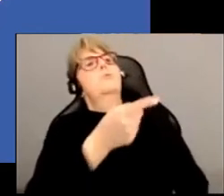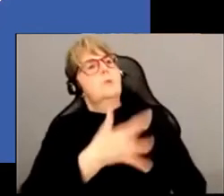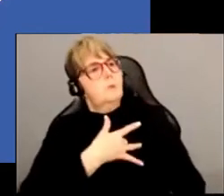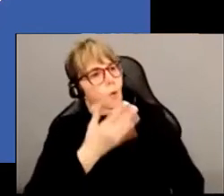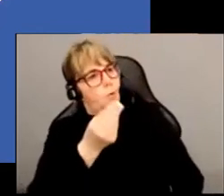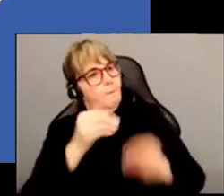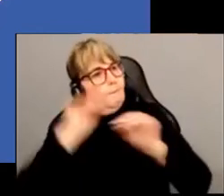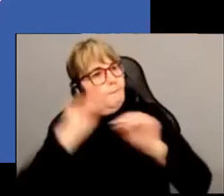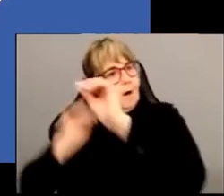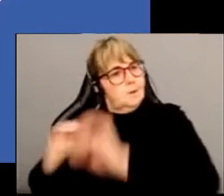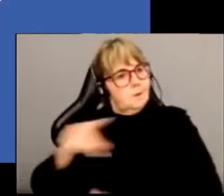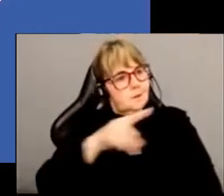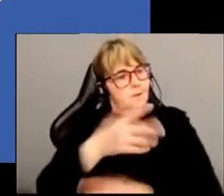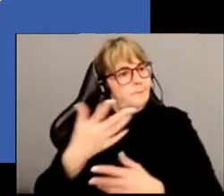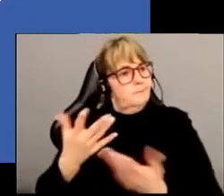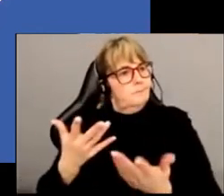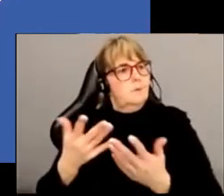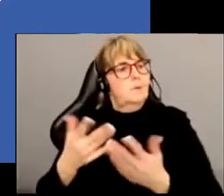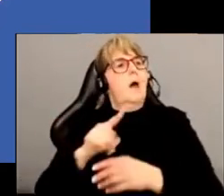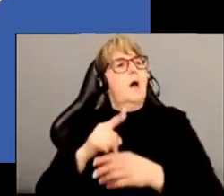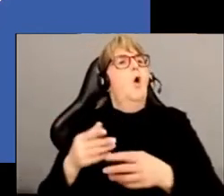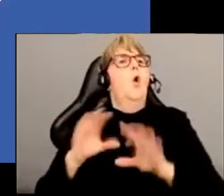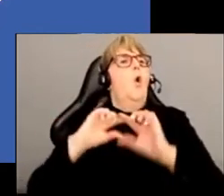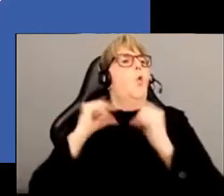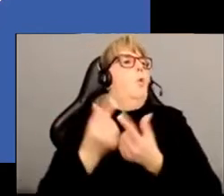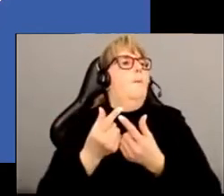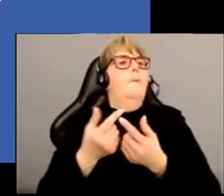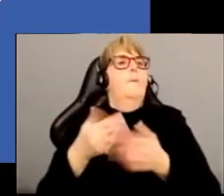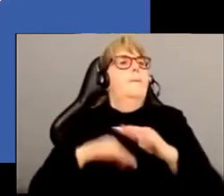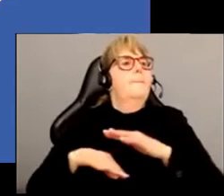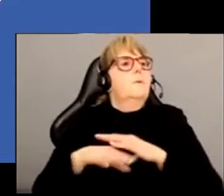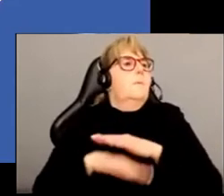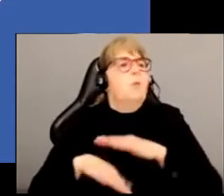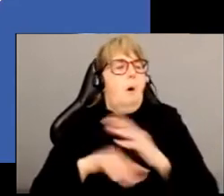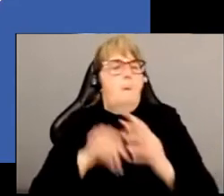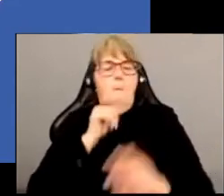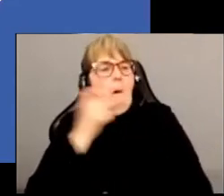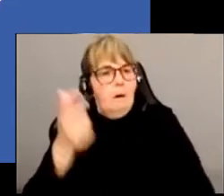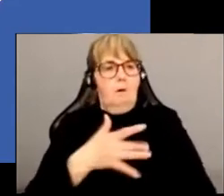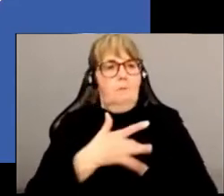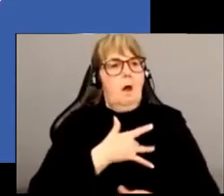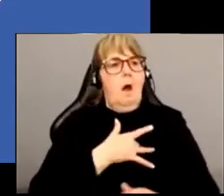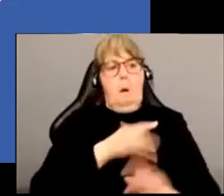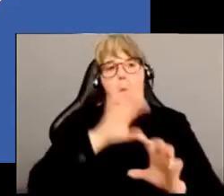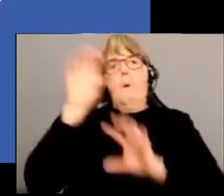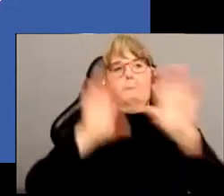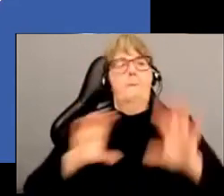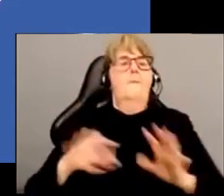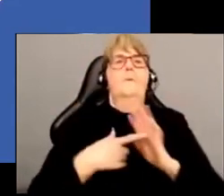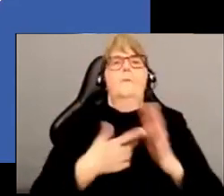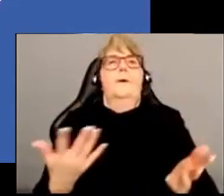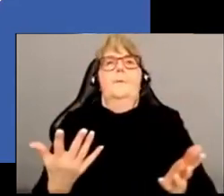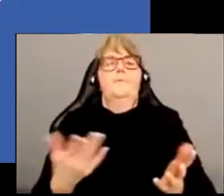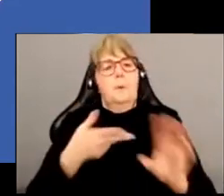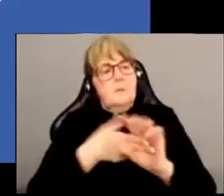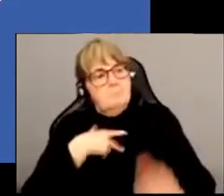situeriez tel groupe minoritaire peu attirant, on constate qu'il y a des, on va par exemple demander à des